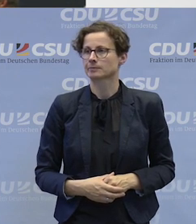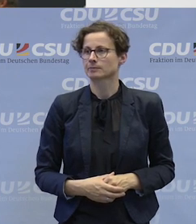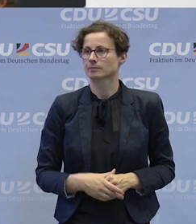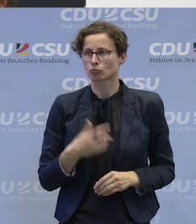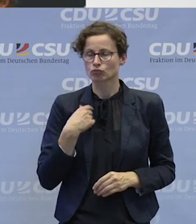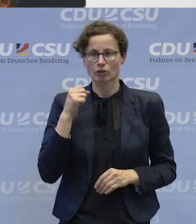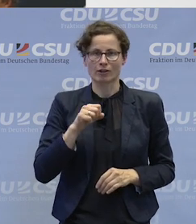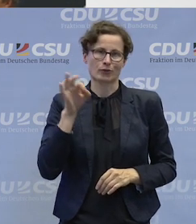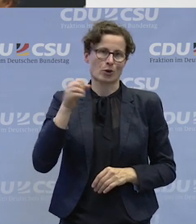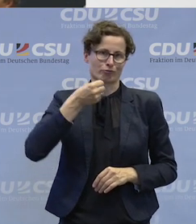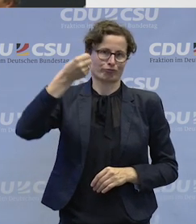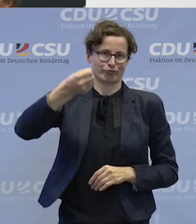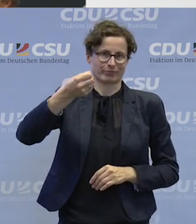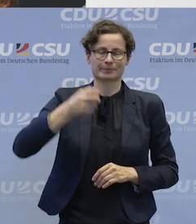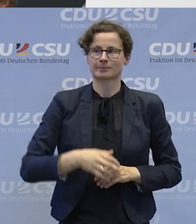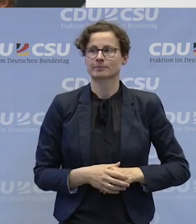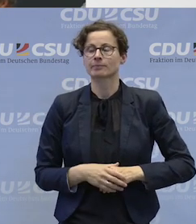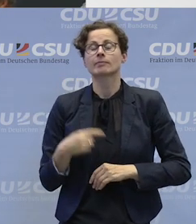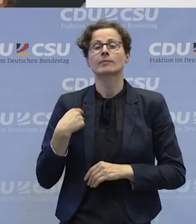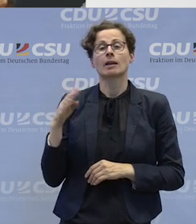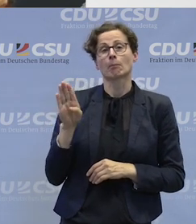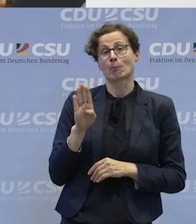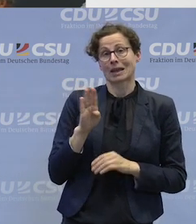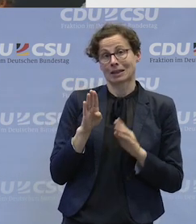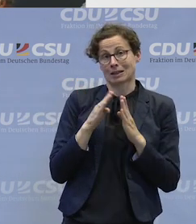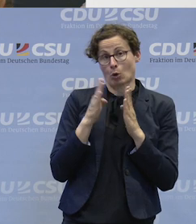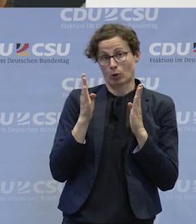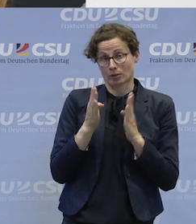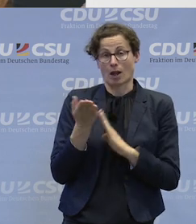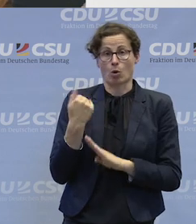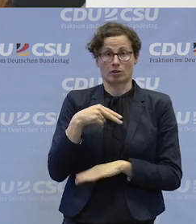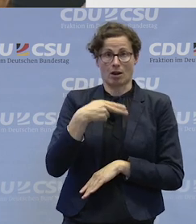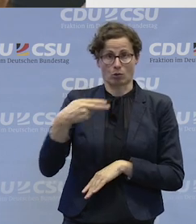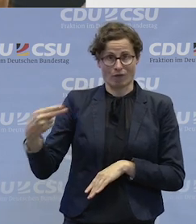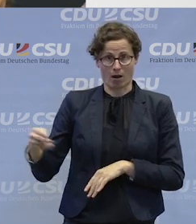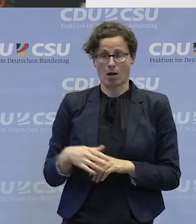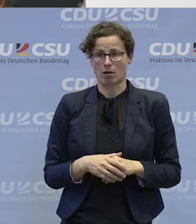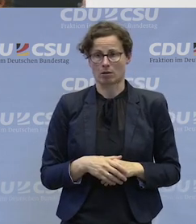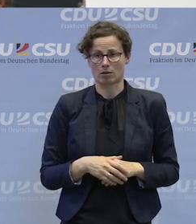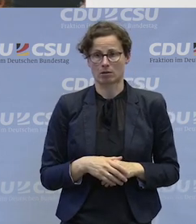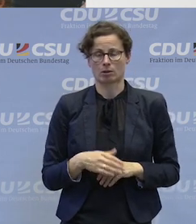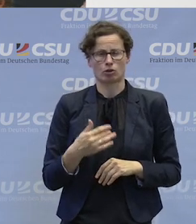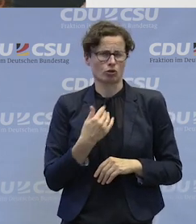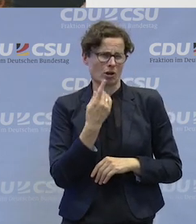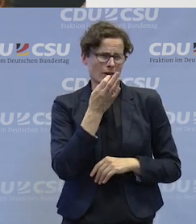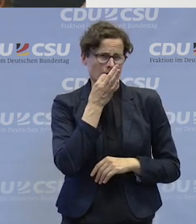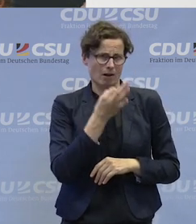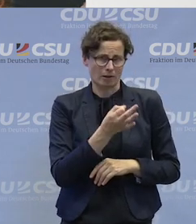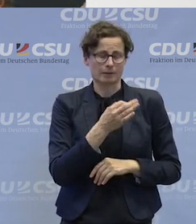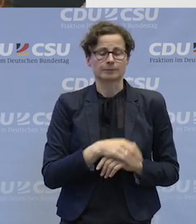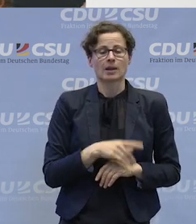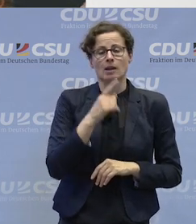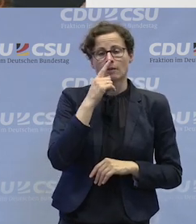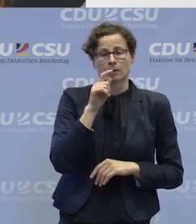Ich halte es für Sie. Mein Name ist Brigitte Heuss aus Hannover. Ich habe eine Frage. Wenn ein Behinderter wirklich in einer